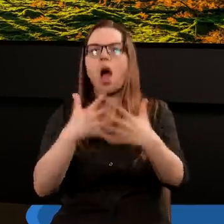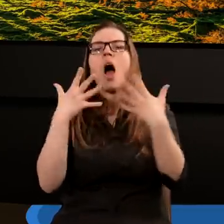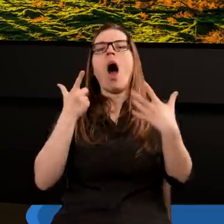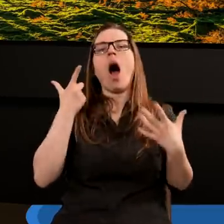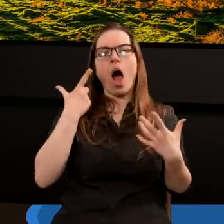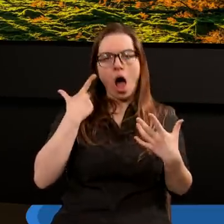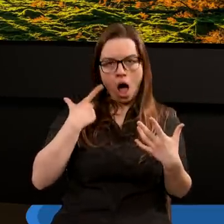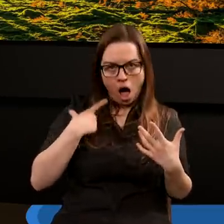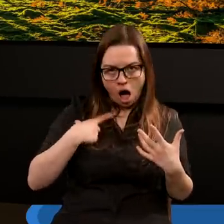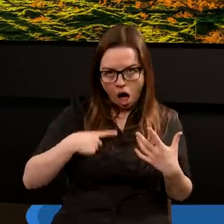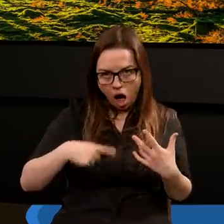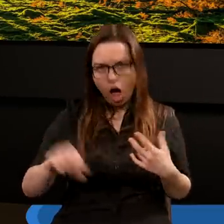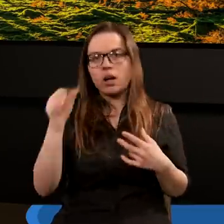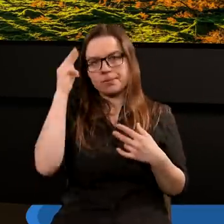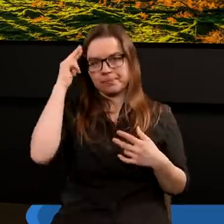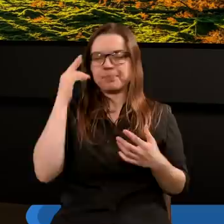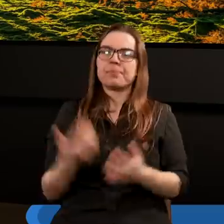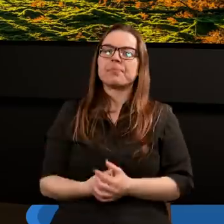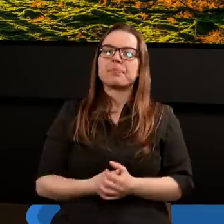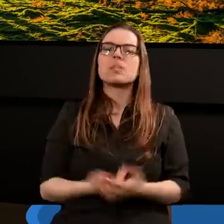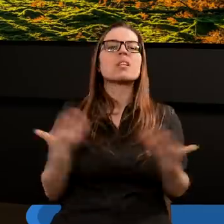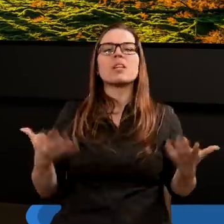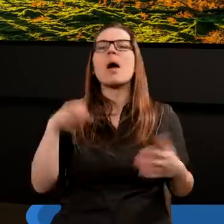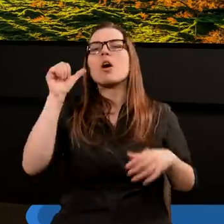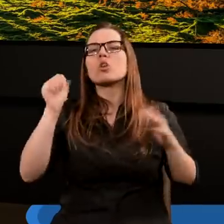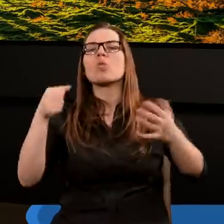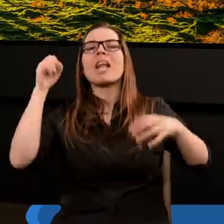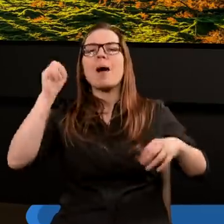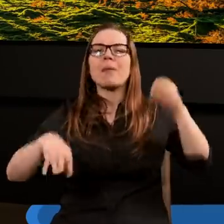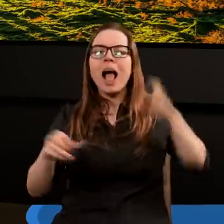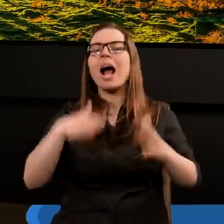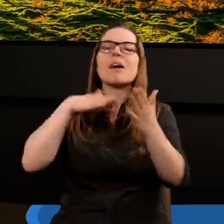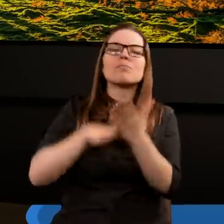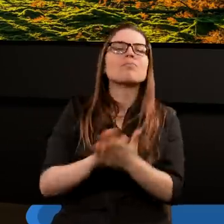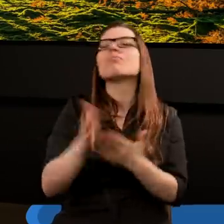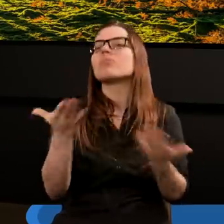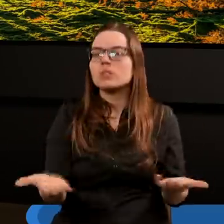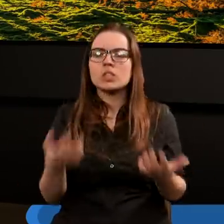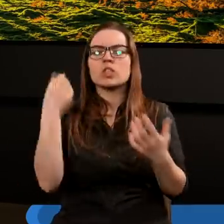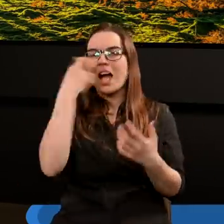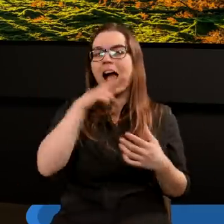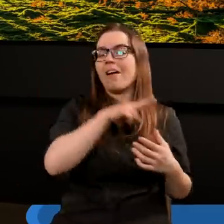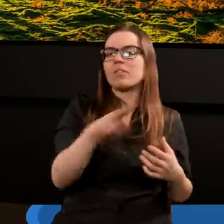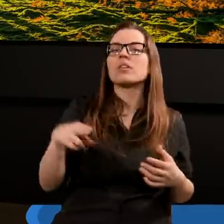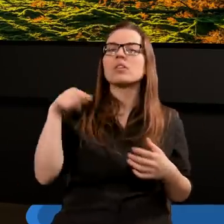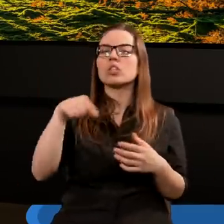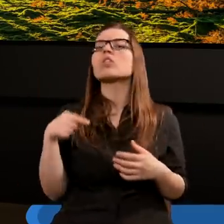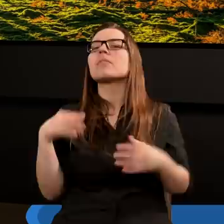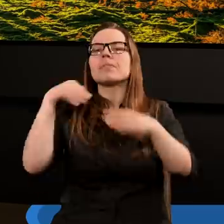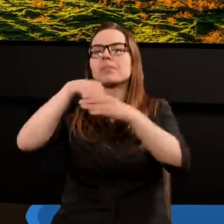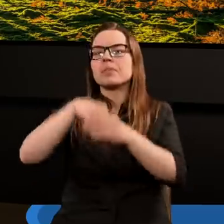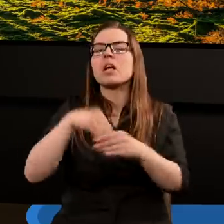będziemy mogli zrozumieć. Szósta plaga zaczyna się od takiej bardzo ciekawej rzeczy. To znaczy